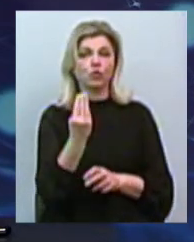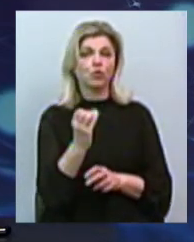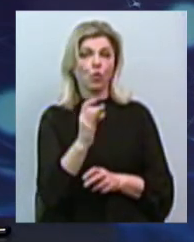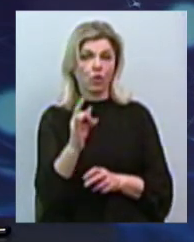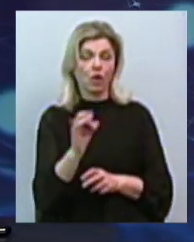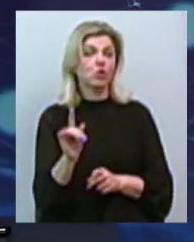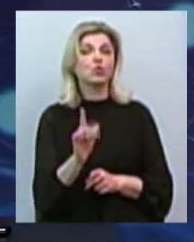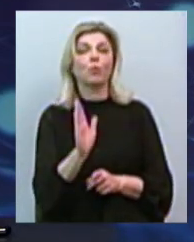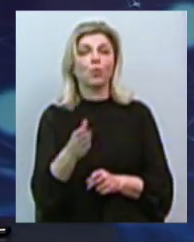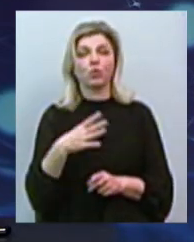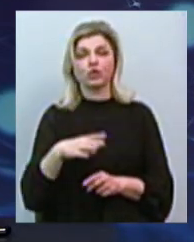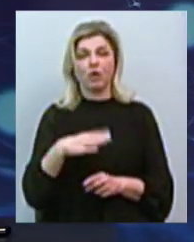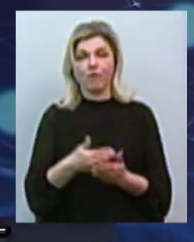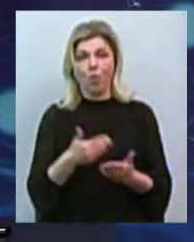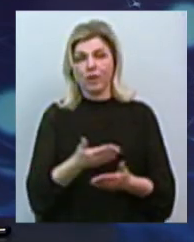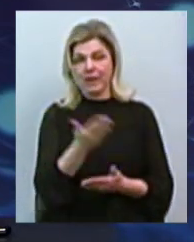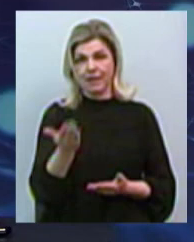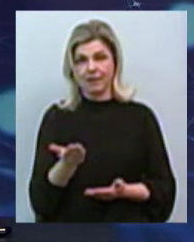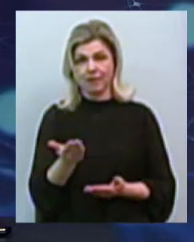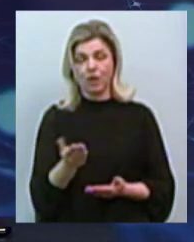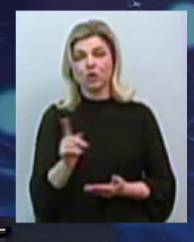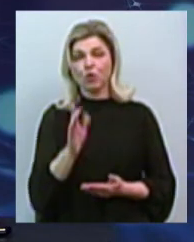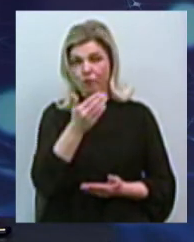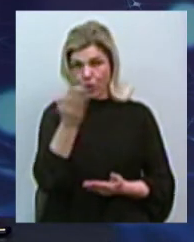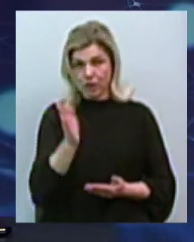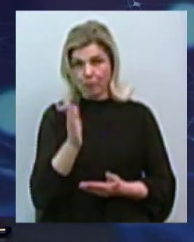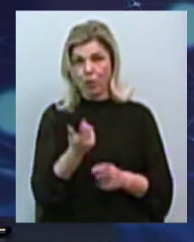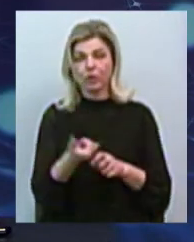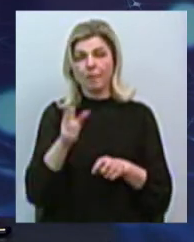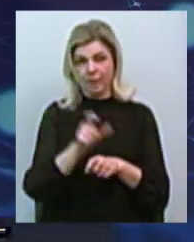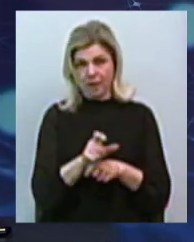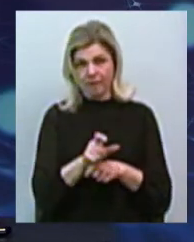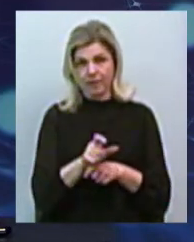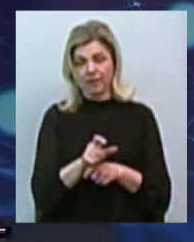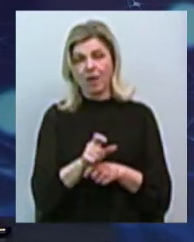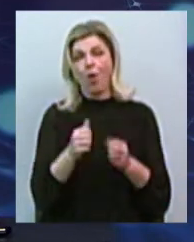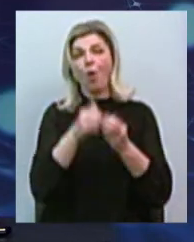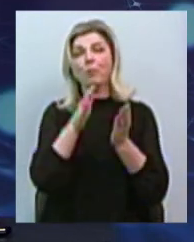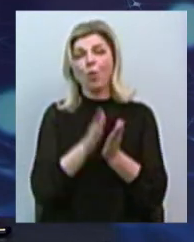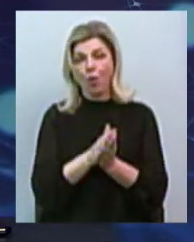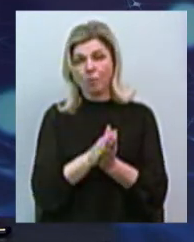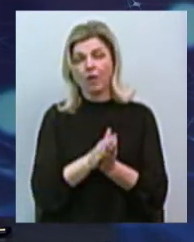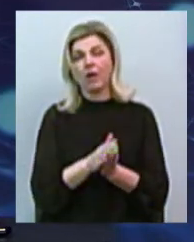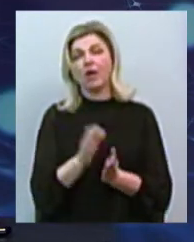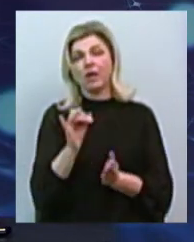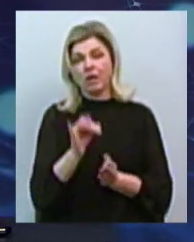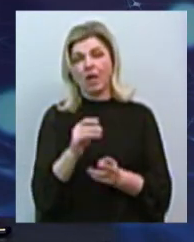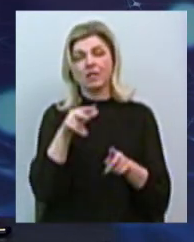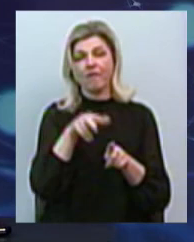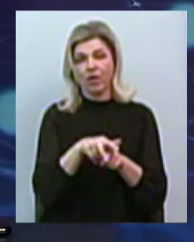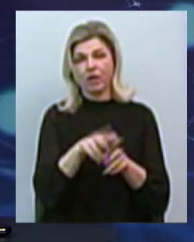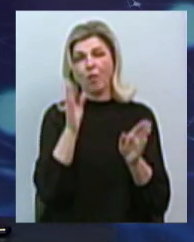що ми будемо очікувати від них? Що вони будуть збільшувати обсяги перевалки, збільшувати навантаження техногена на